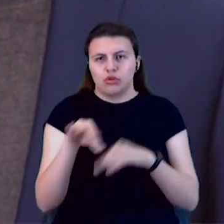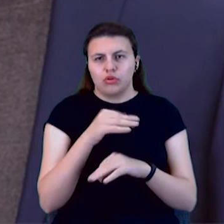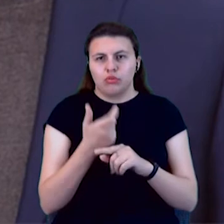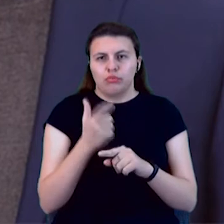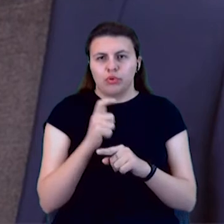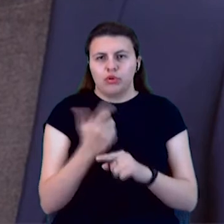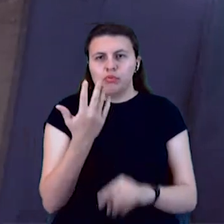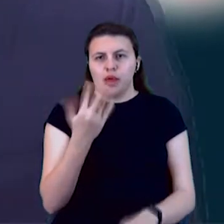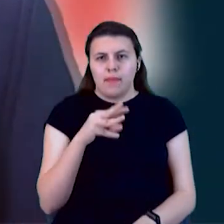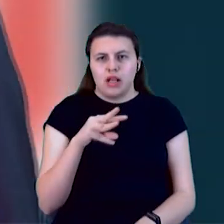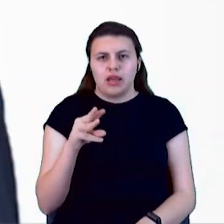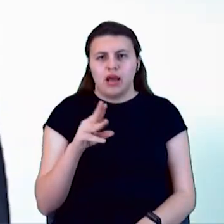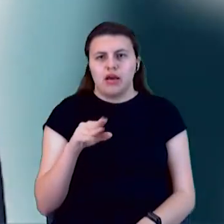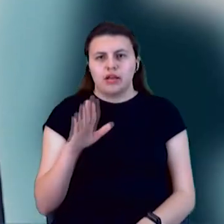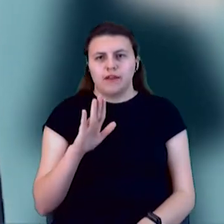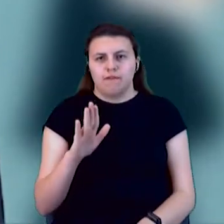мільярдів гривень.